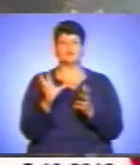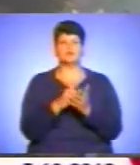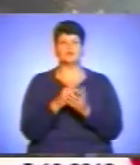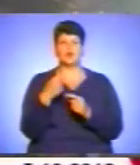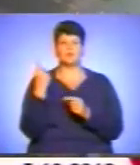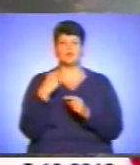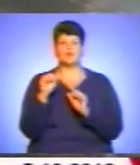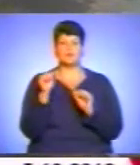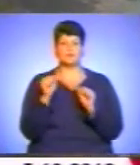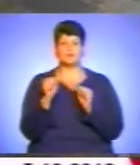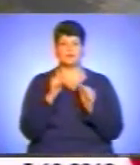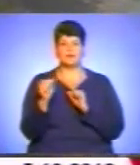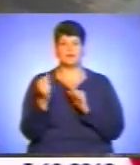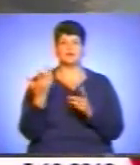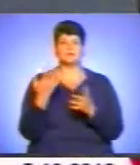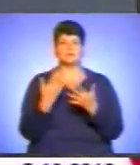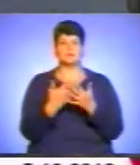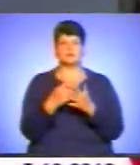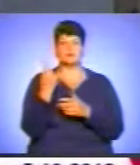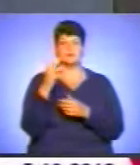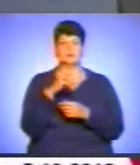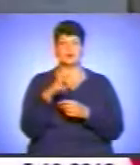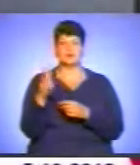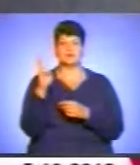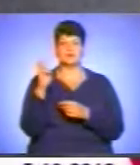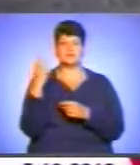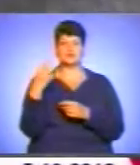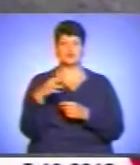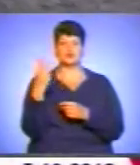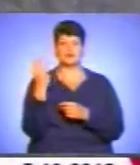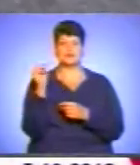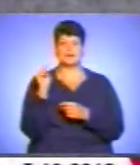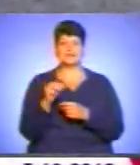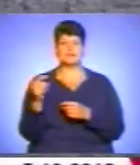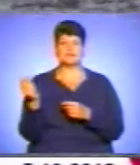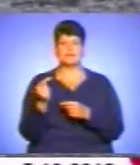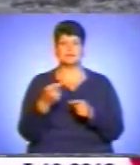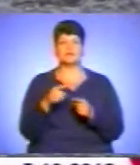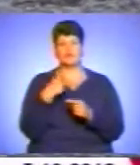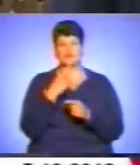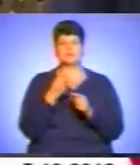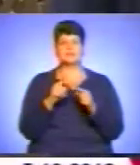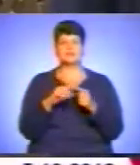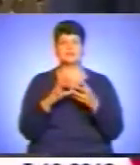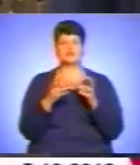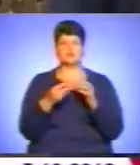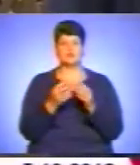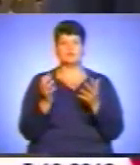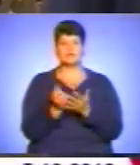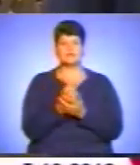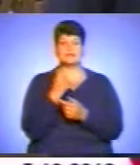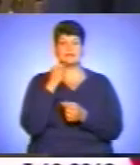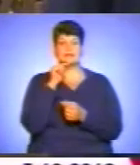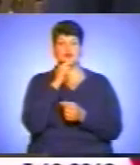управлінню лісового та мисливського господарства у 1 мільйон 343 тисячі гривень. Зізнаються, така сума був вдалося зекономити